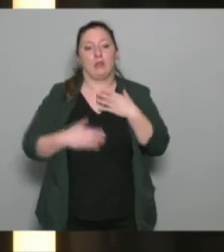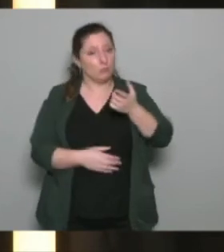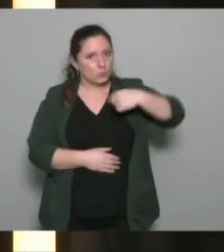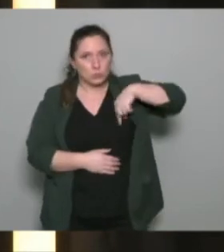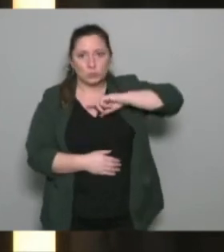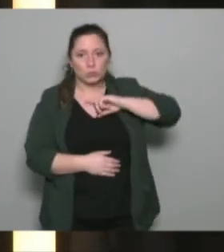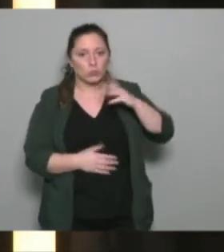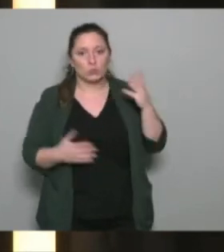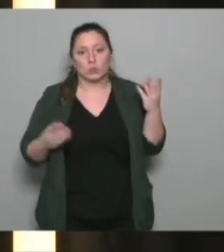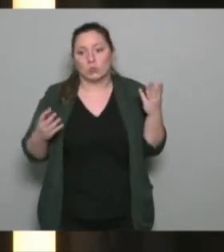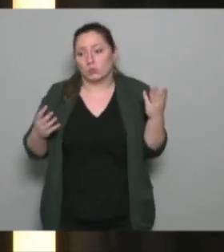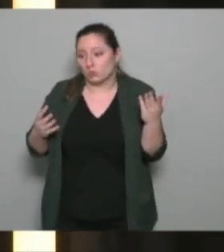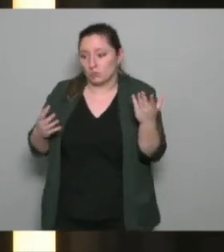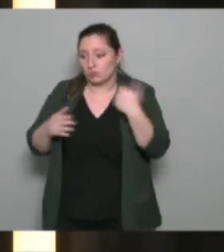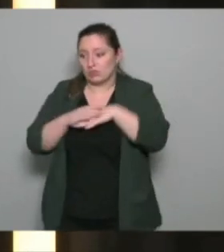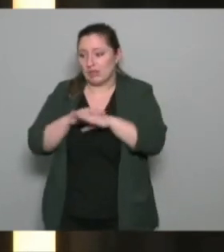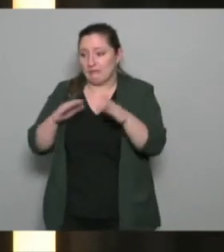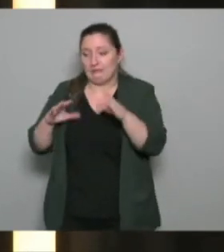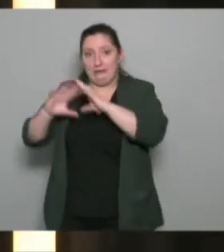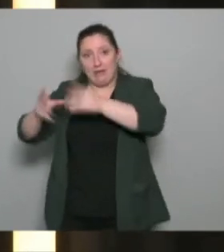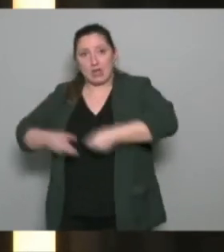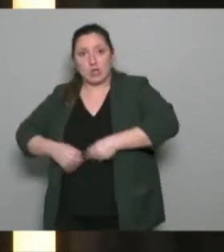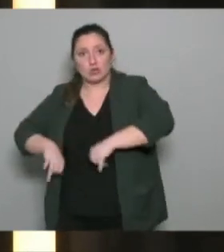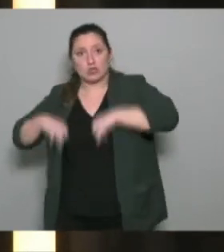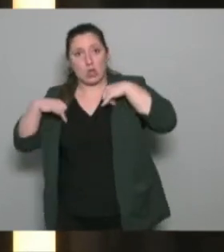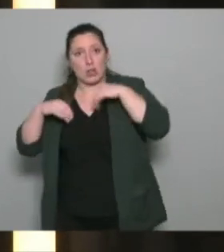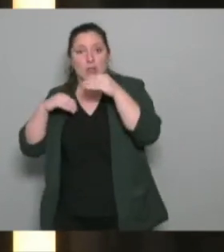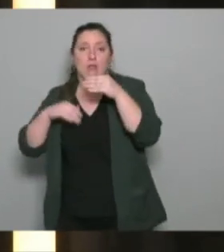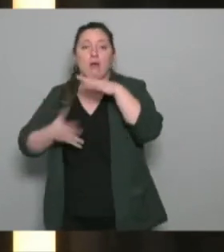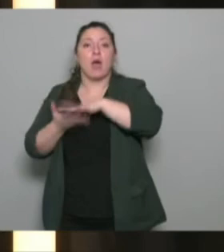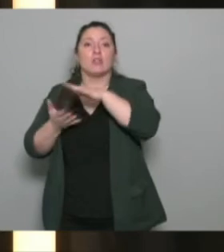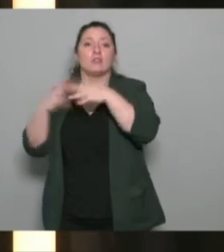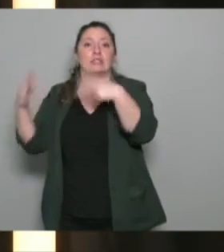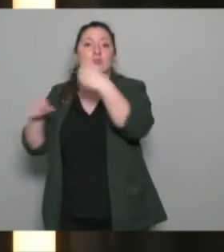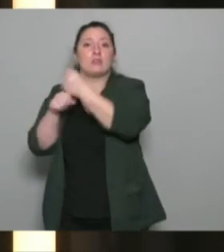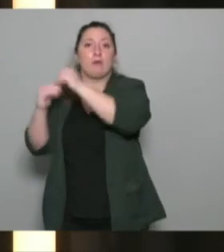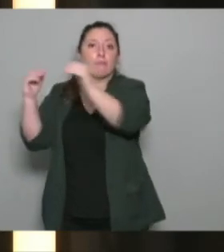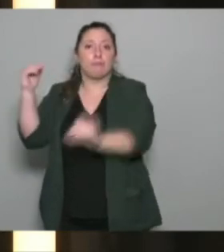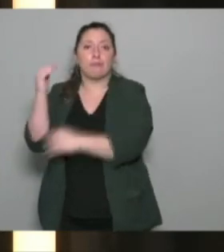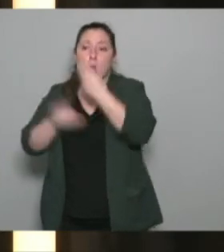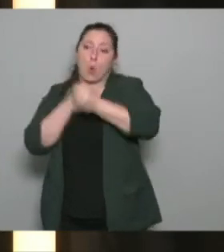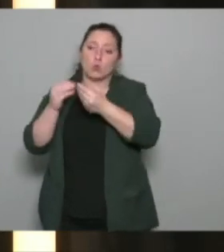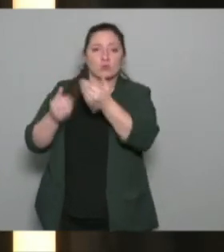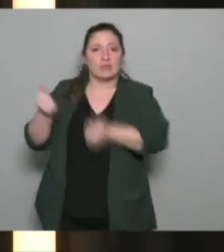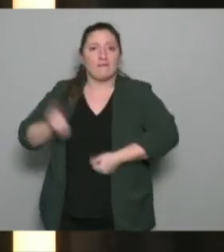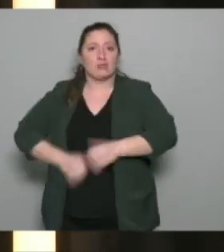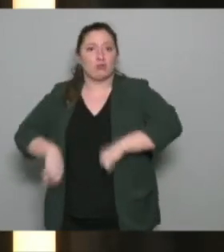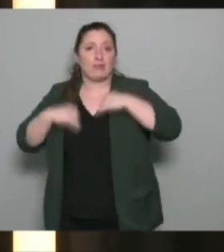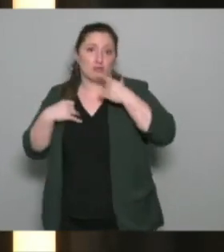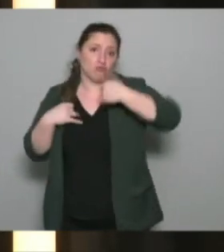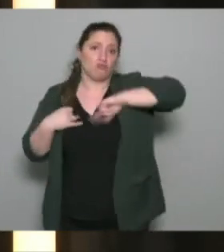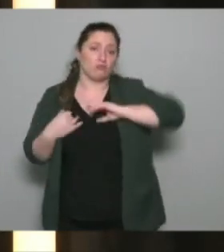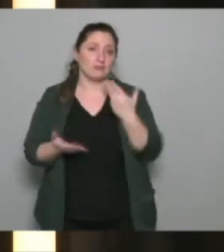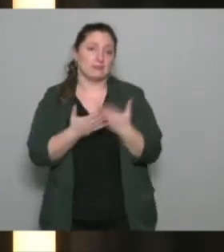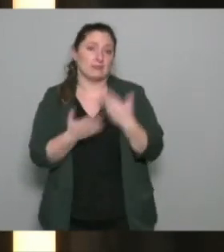en tant que tiers lieu c'est à dire dans les accueils de jeunes de mineurs ou dans les activités du service jeunesse c'est un peu l'entrée qu'on a nous par rapport aux